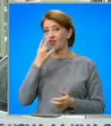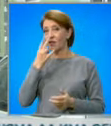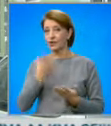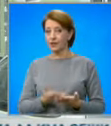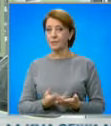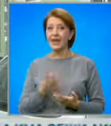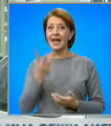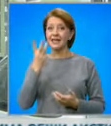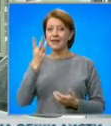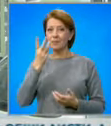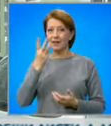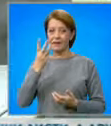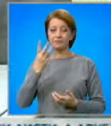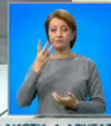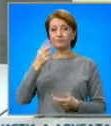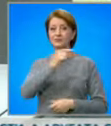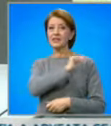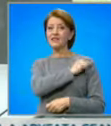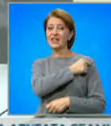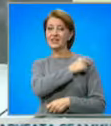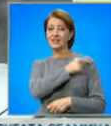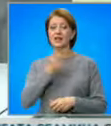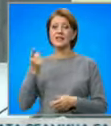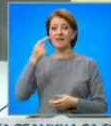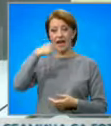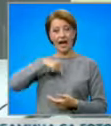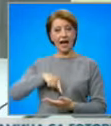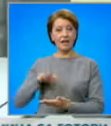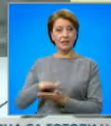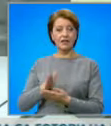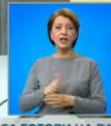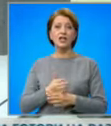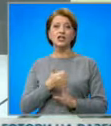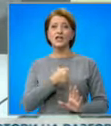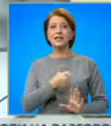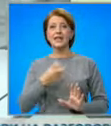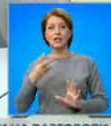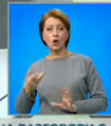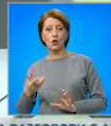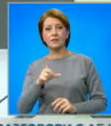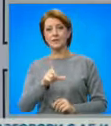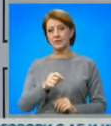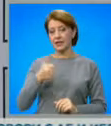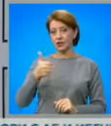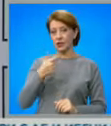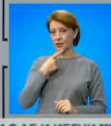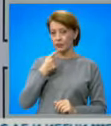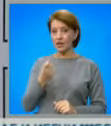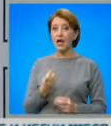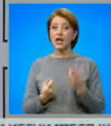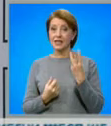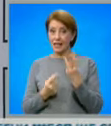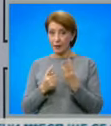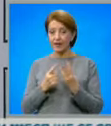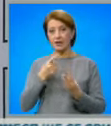Тримата вакцинирани пациенти, които са в реанимацията на болницата в Исперих, са на възраст между 68 и 76 години. И тримата са